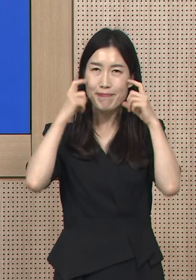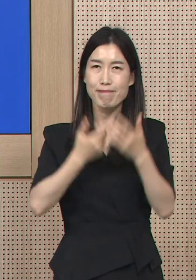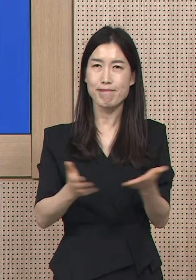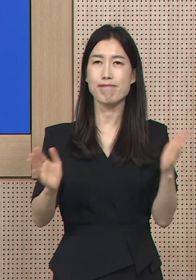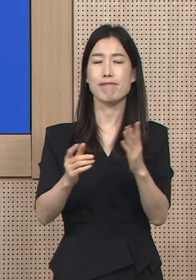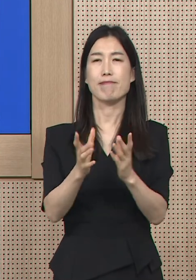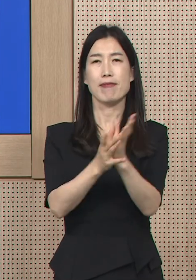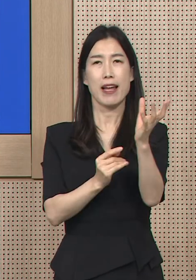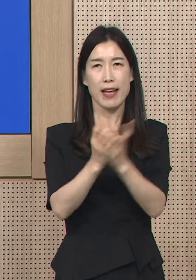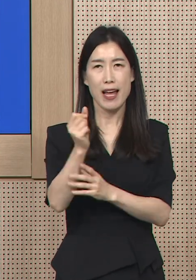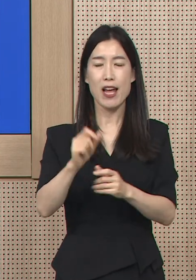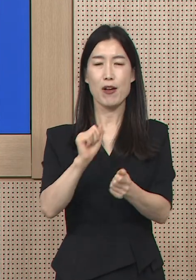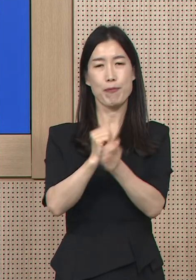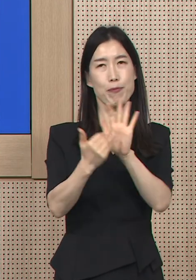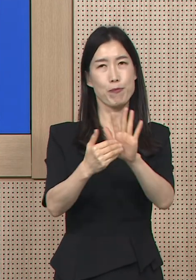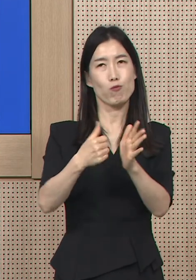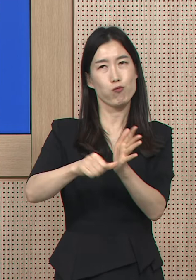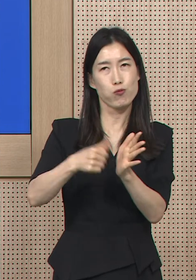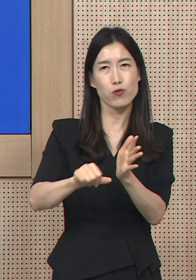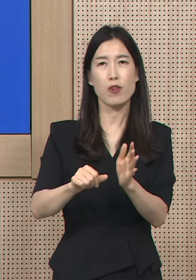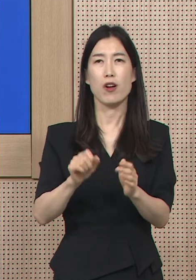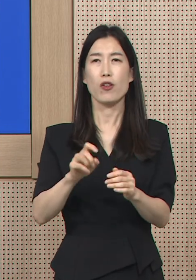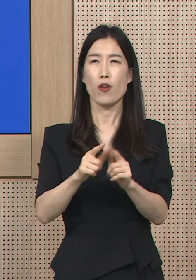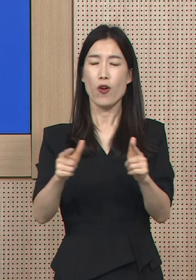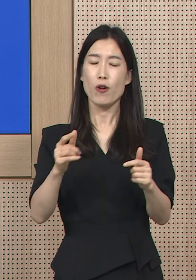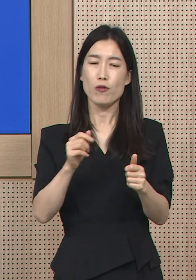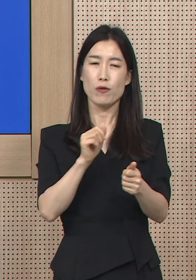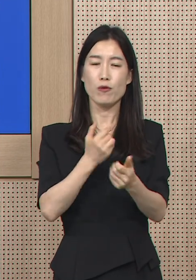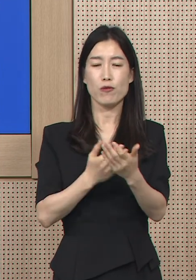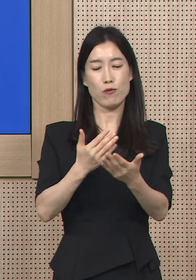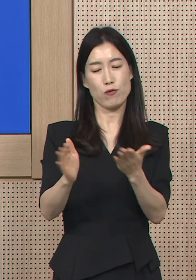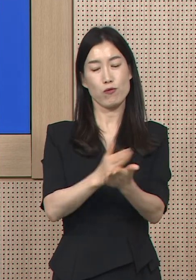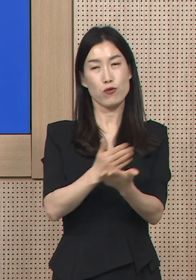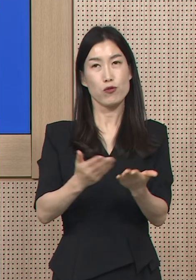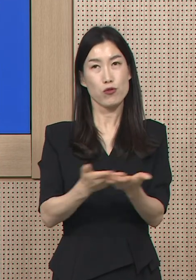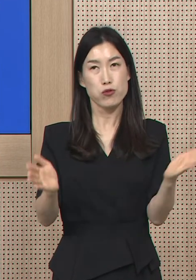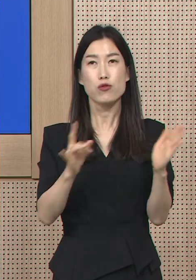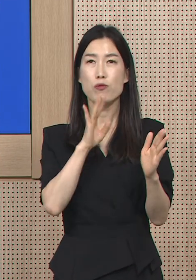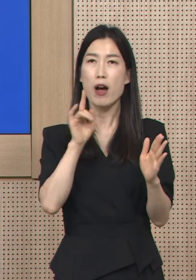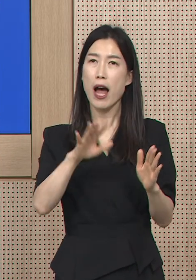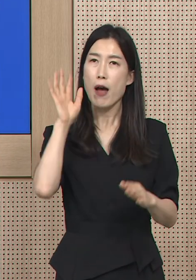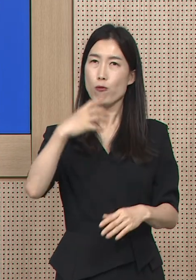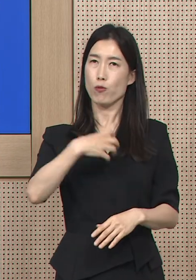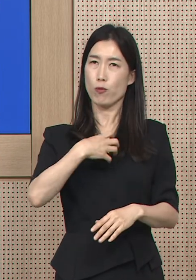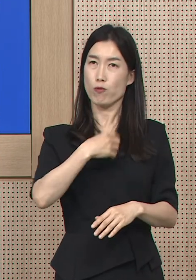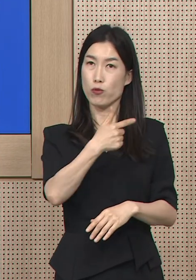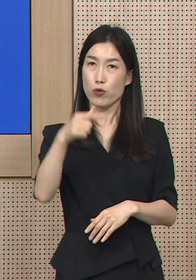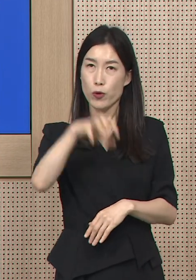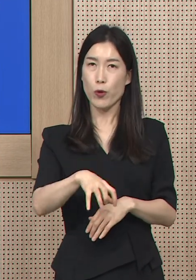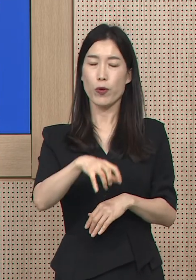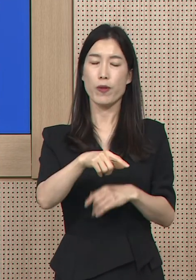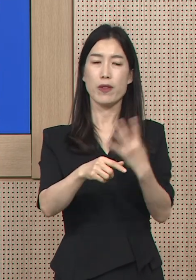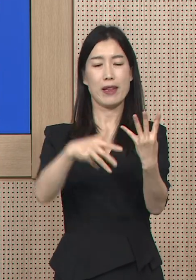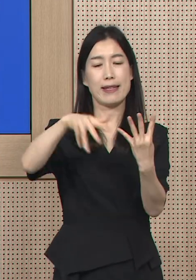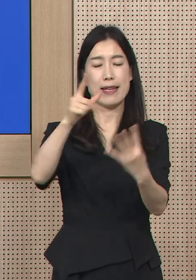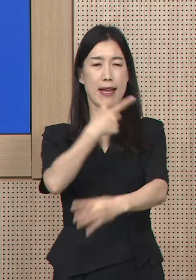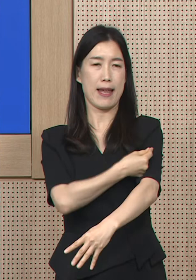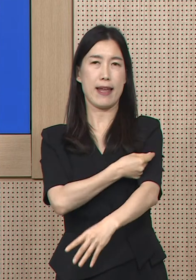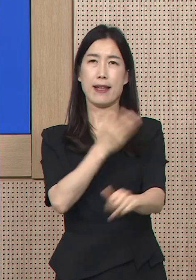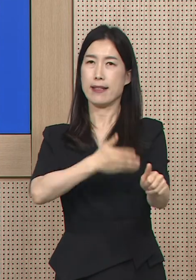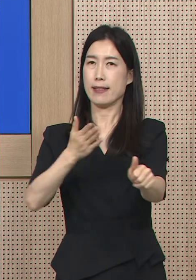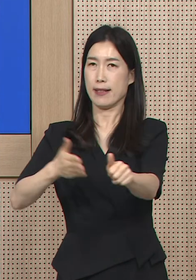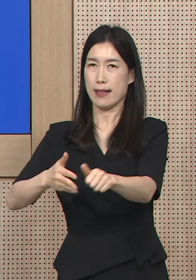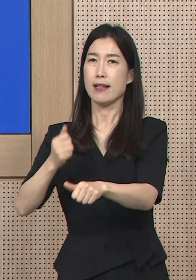교육 및 현장 컨설팅 시시, 고위험군 4차 집중관리기관 운영 등 감염 취약시설 집단 감염을